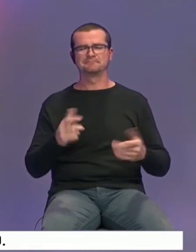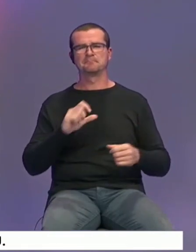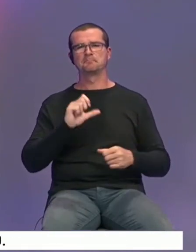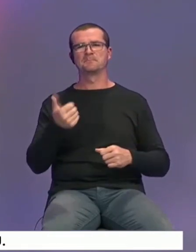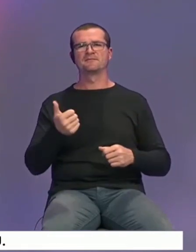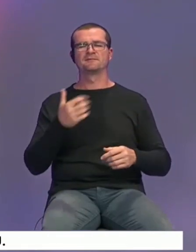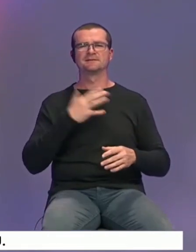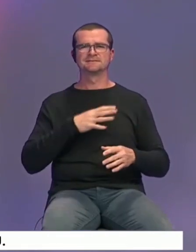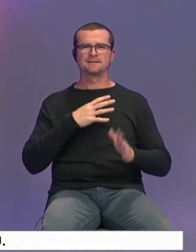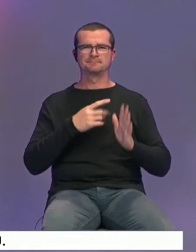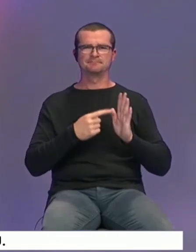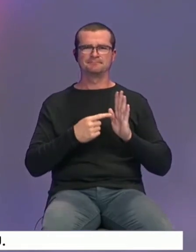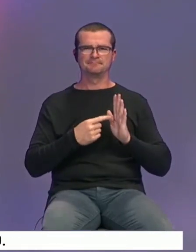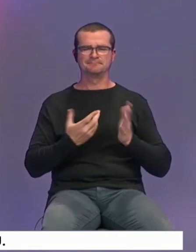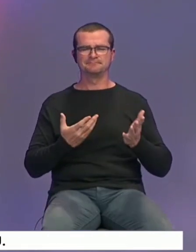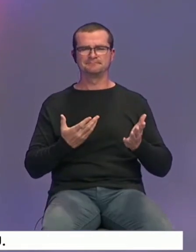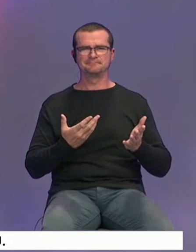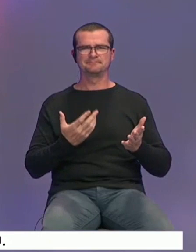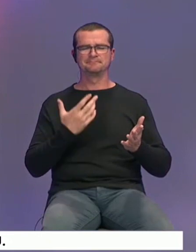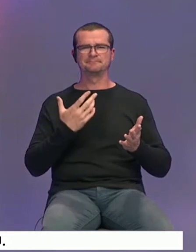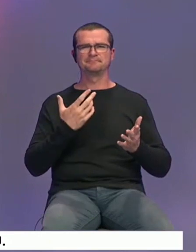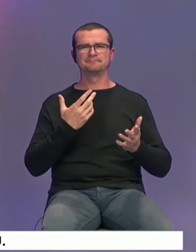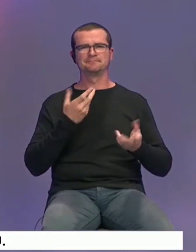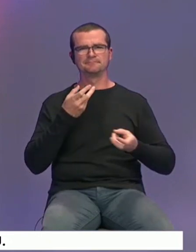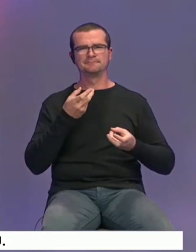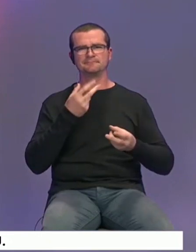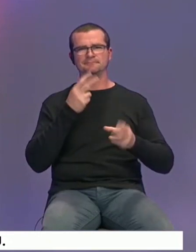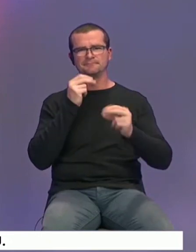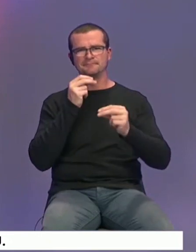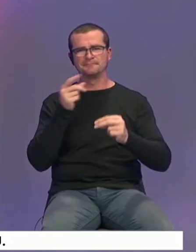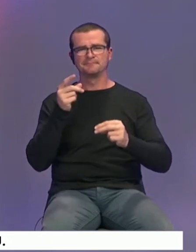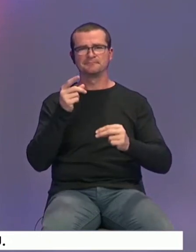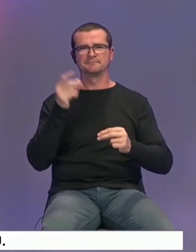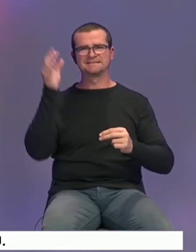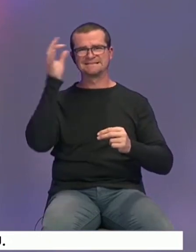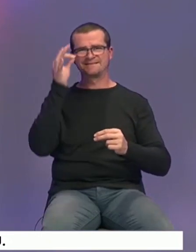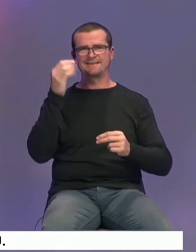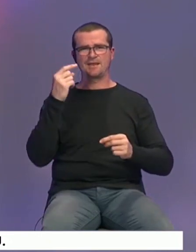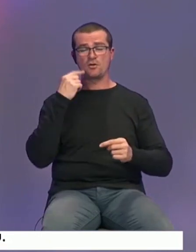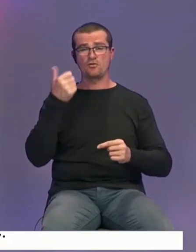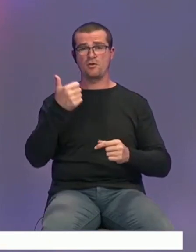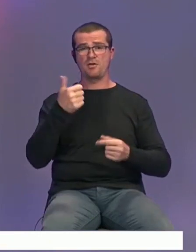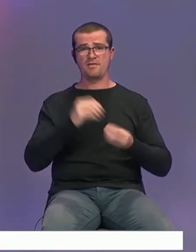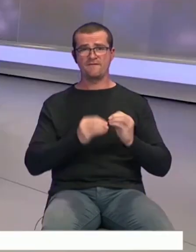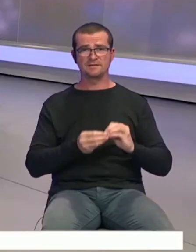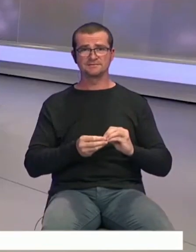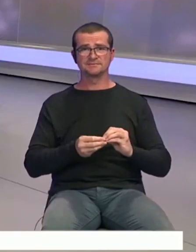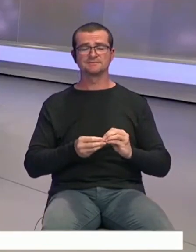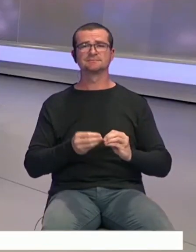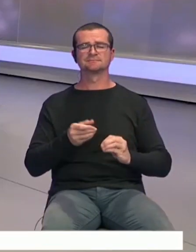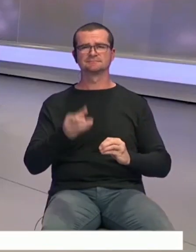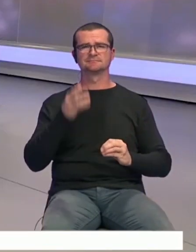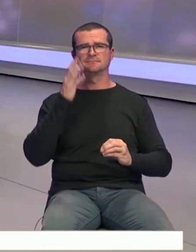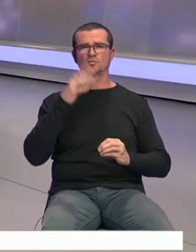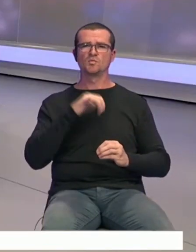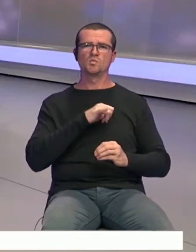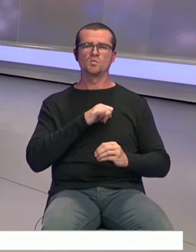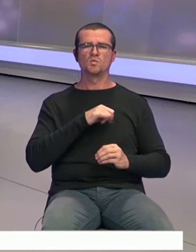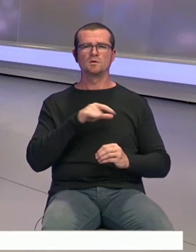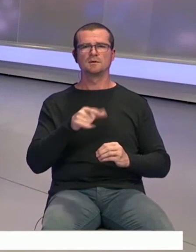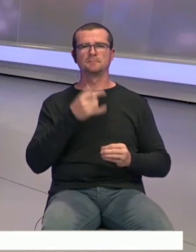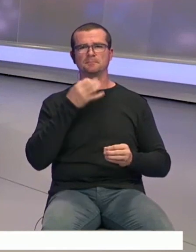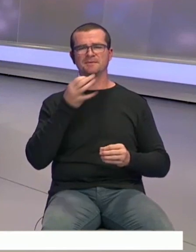najprv by som to chcel preberať so Sv. Otcom, ale myslím si, že to je jedna vec. Určite ma budú zaujímať